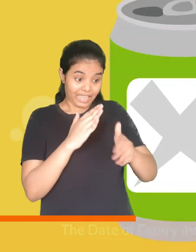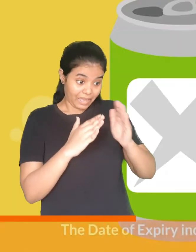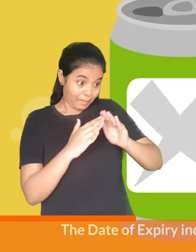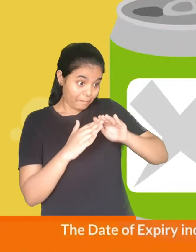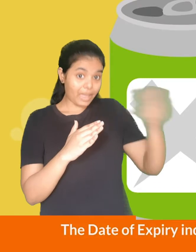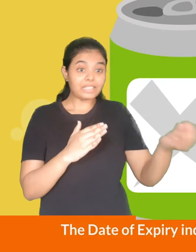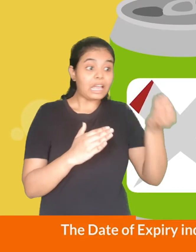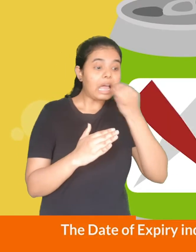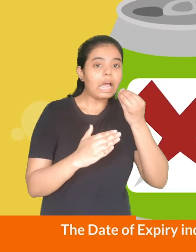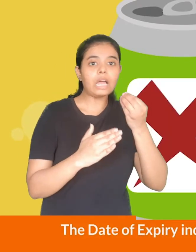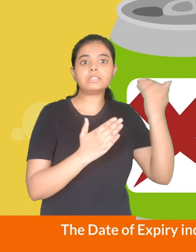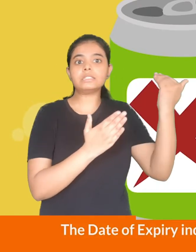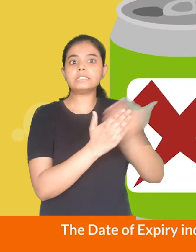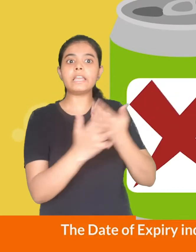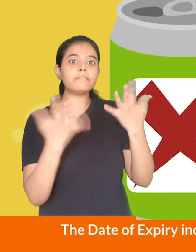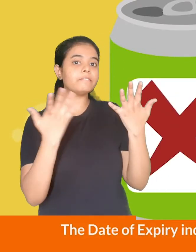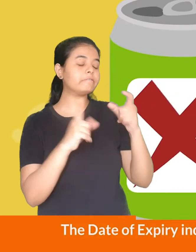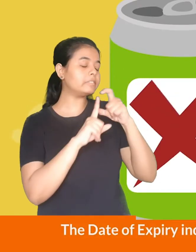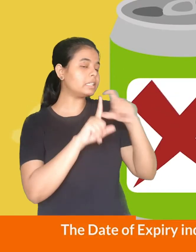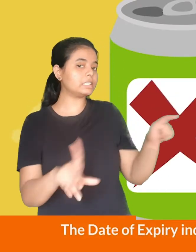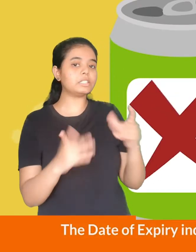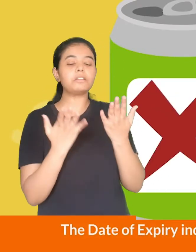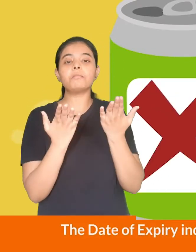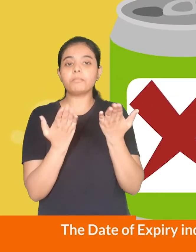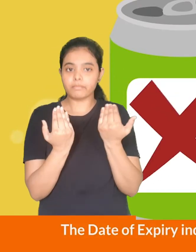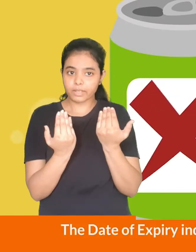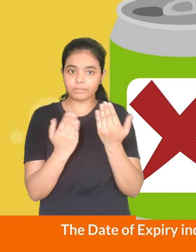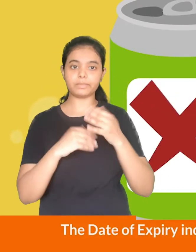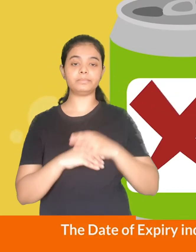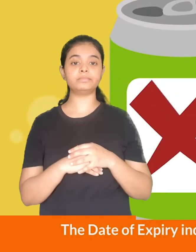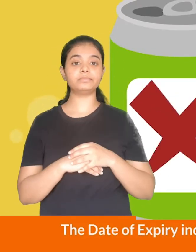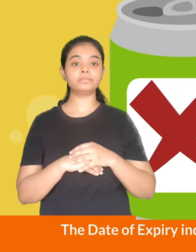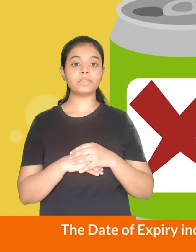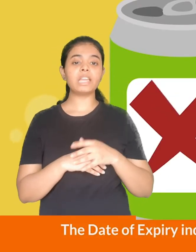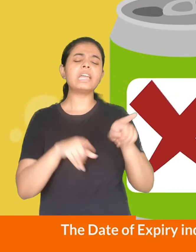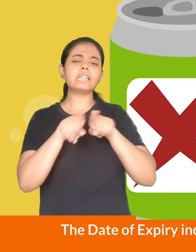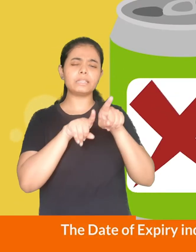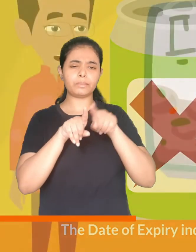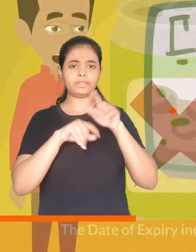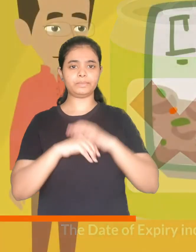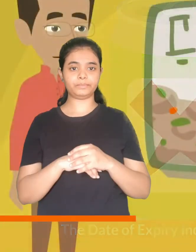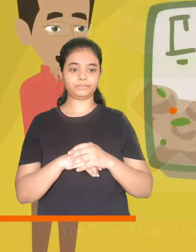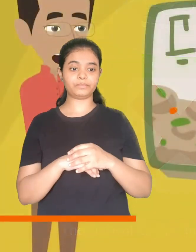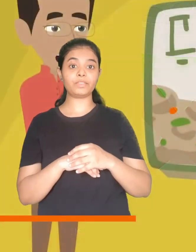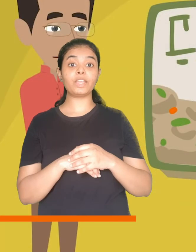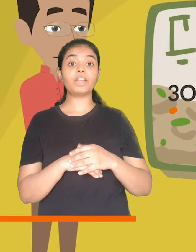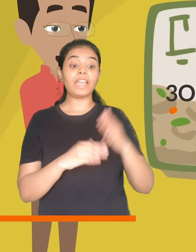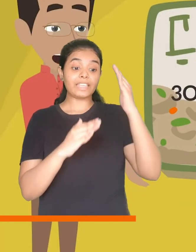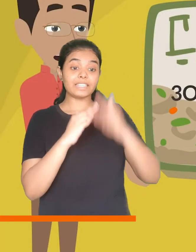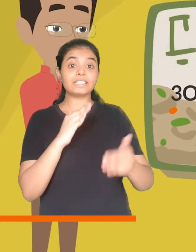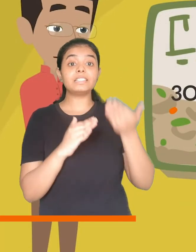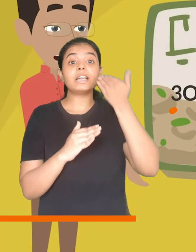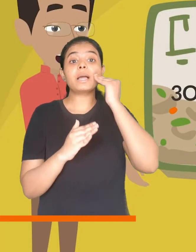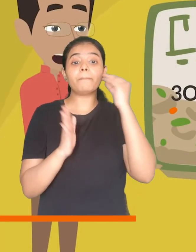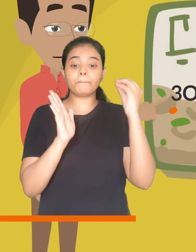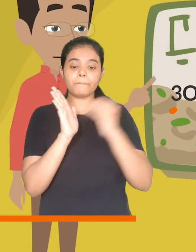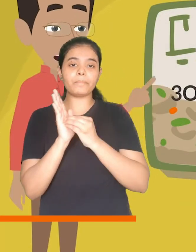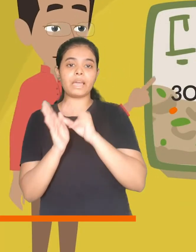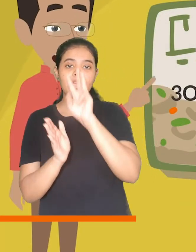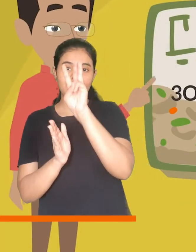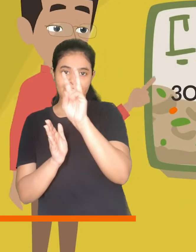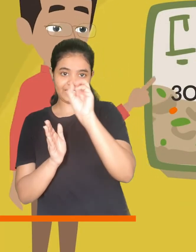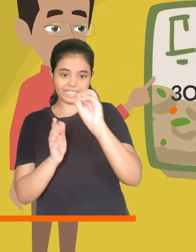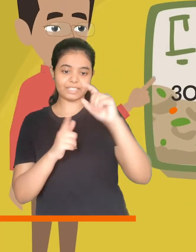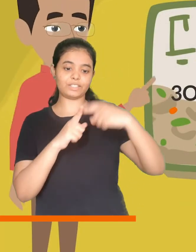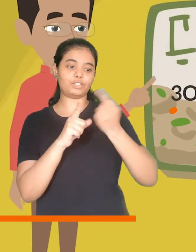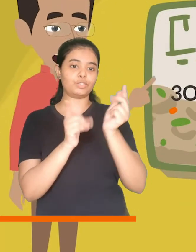कि इस तारीख के बाद ये खाद्य पदार्थ खाने के लिए असुरक्षित हो सकता है उदाहरण के लिए अगर expiry